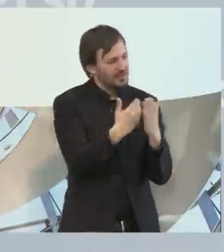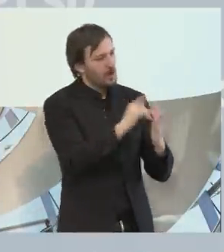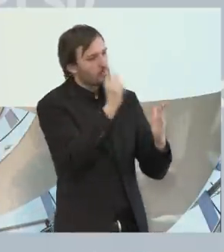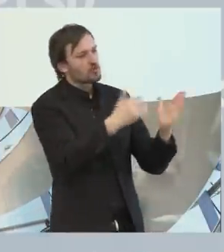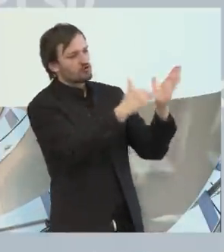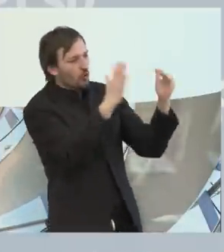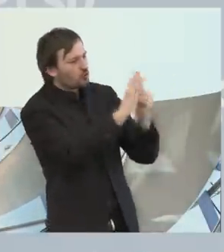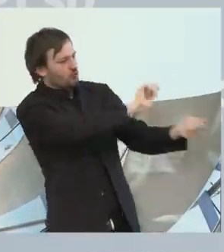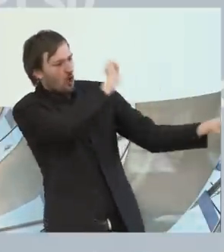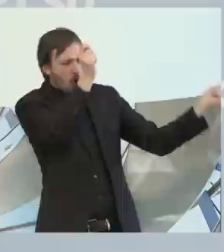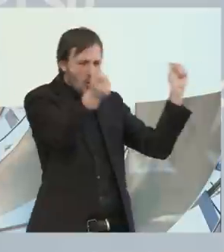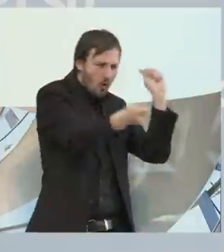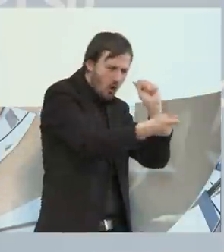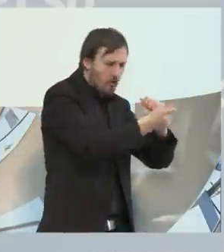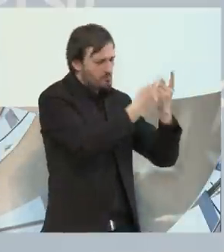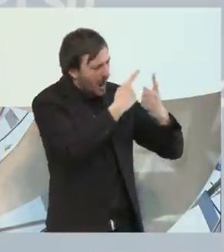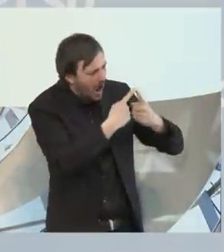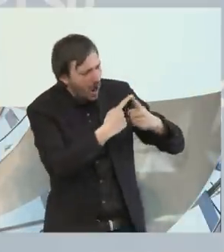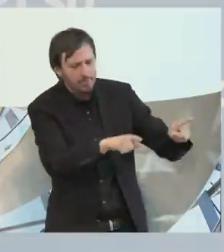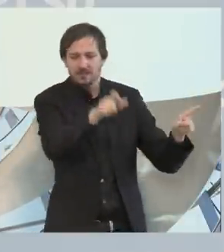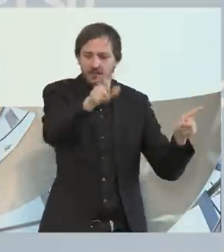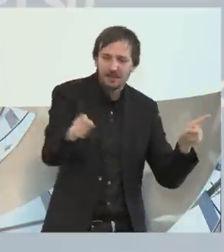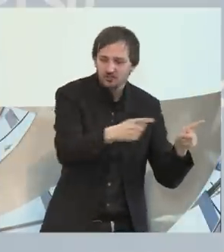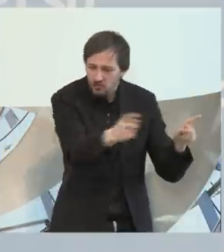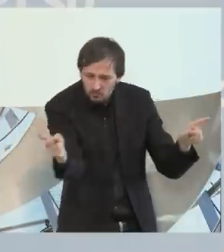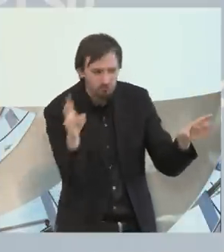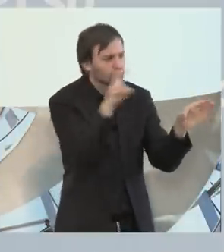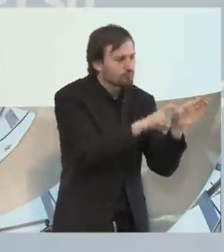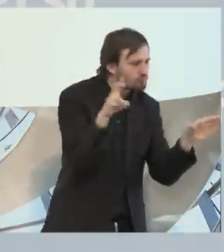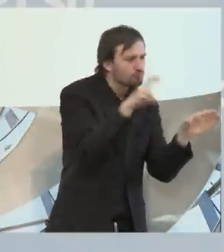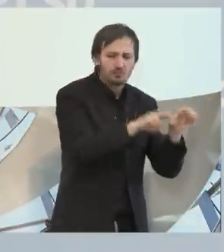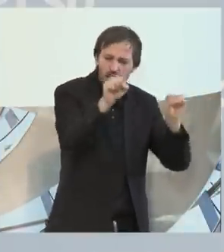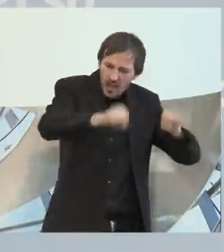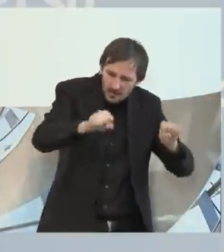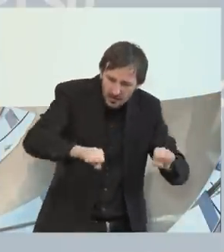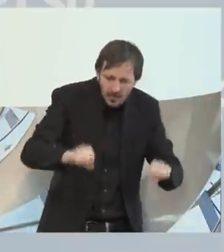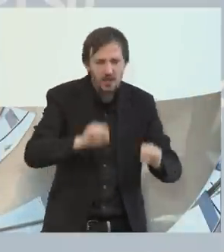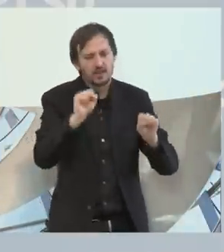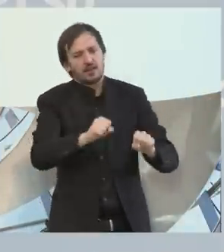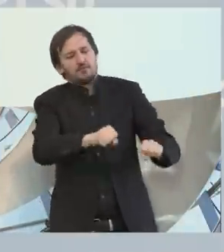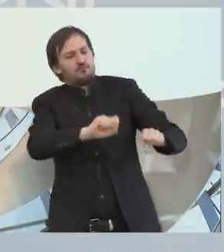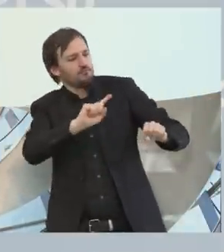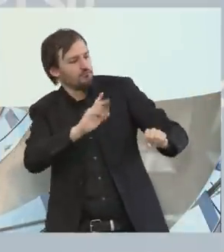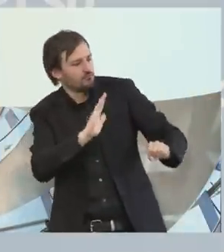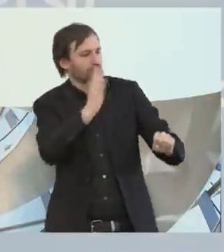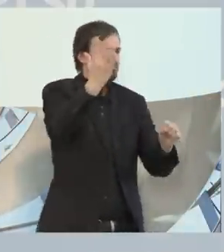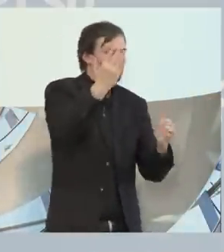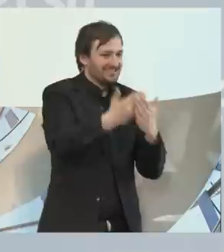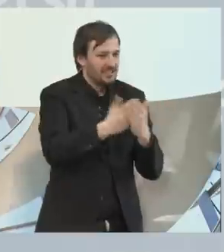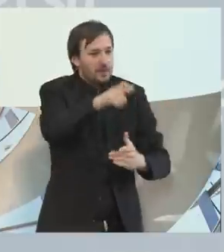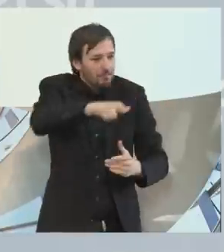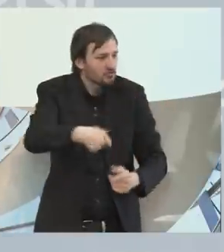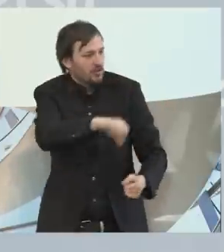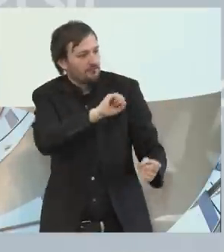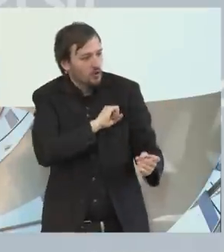alle Menschen ihre Potenziale ausschöpfen können, einbringen können für uns alle. Das hilft den einzelnen Menschen, das hilft auch uns